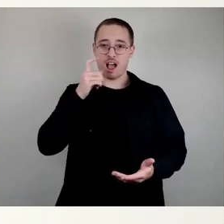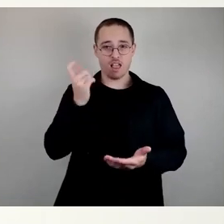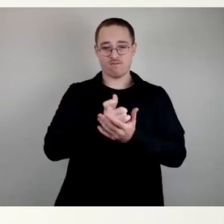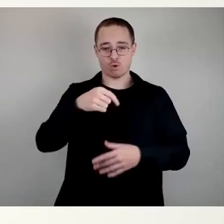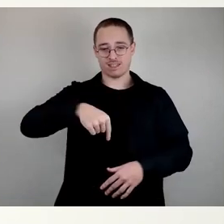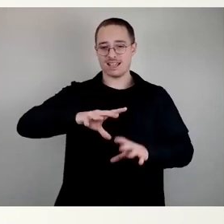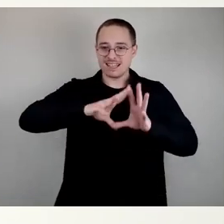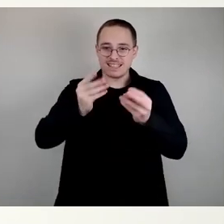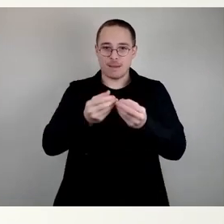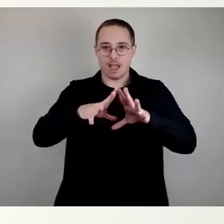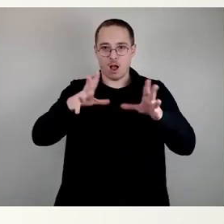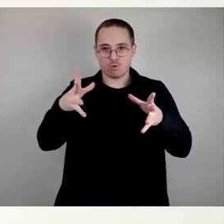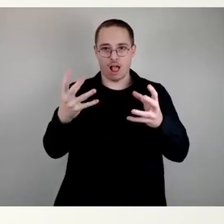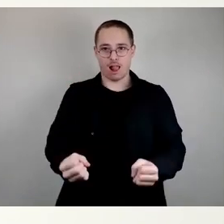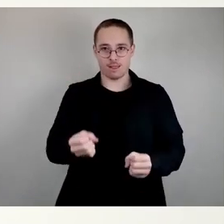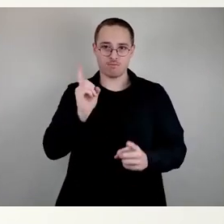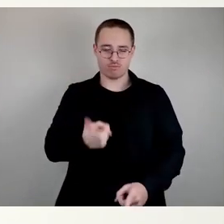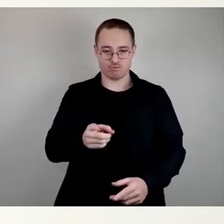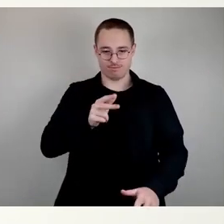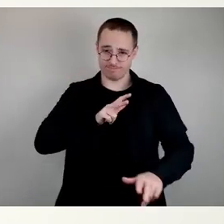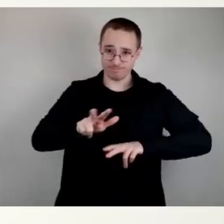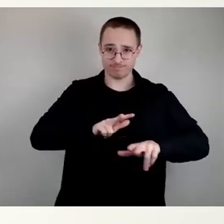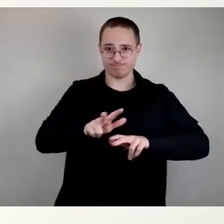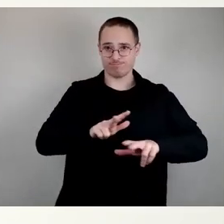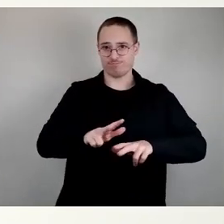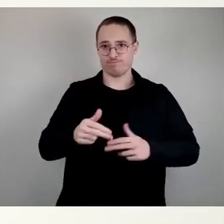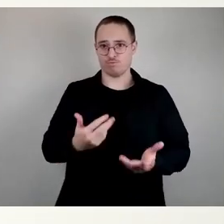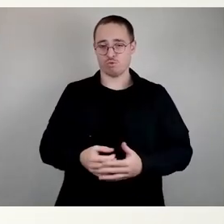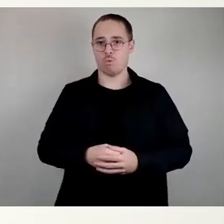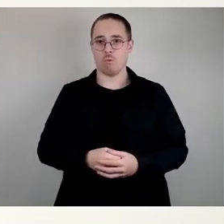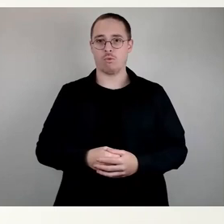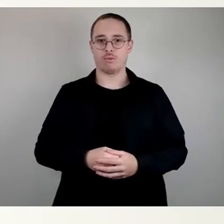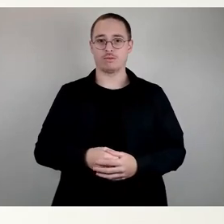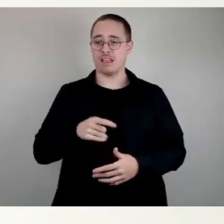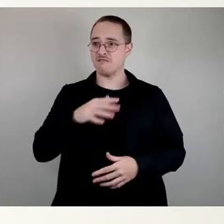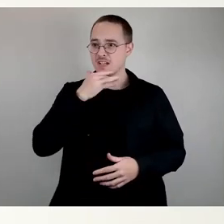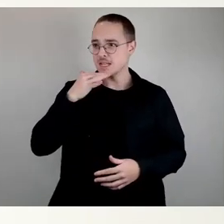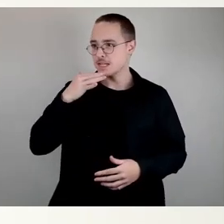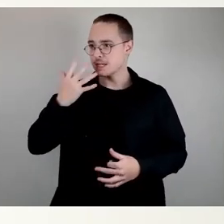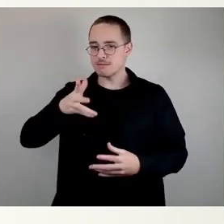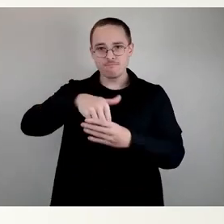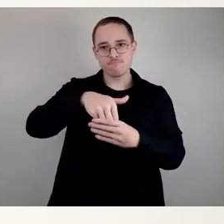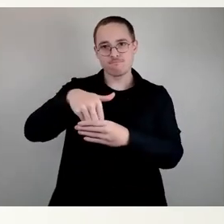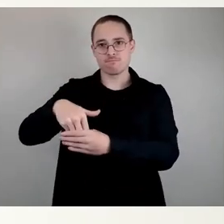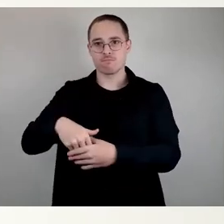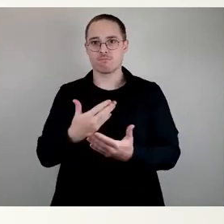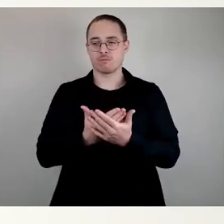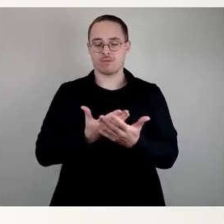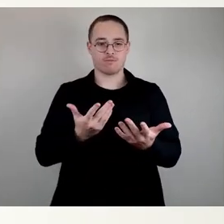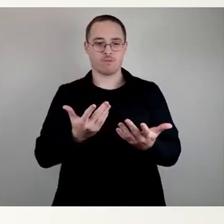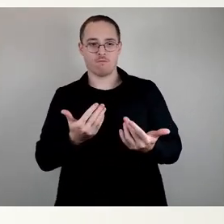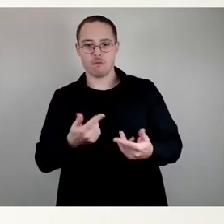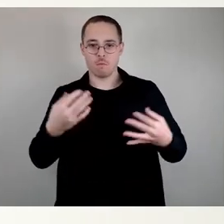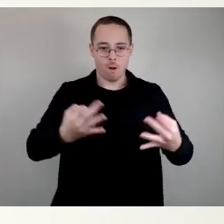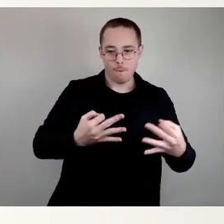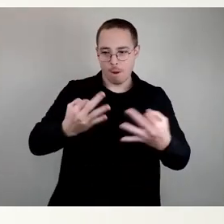wie man, sage ich mal, viele Sachen, die man als erforderlich sieht, zusammenführt.